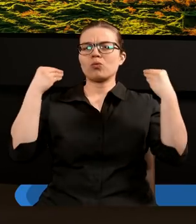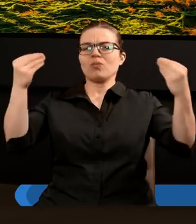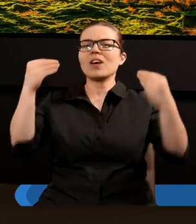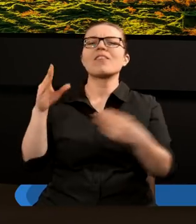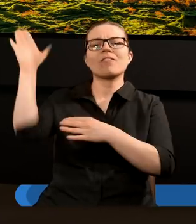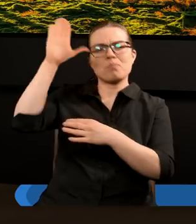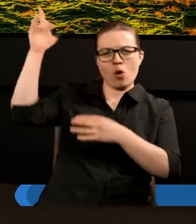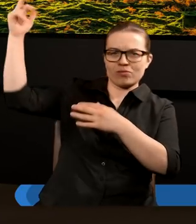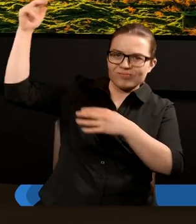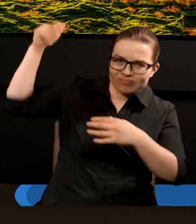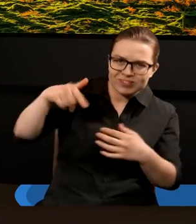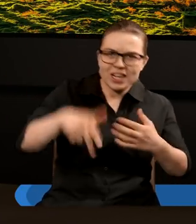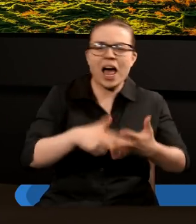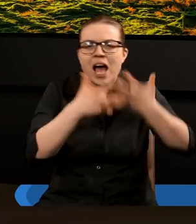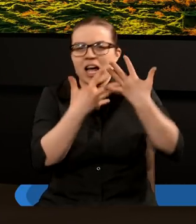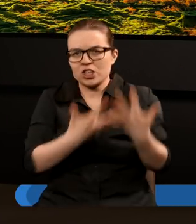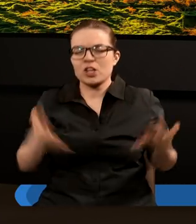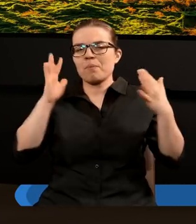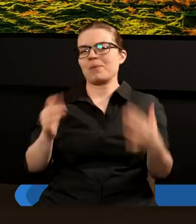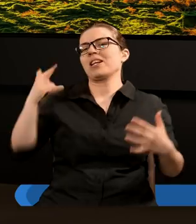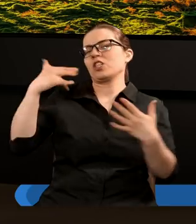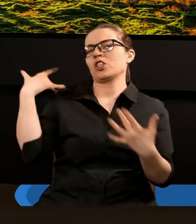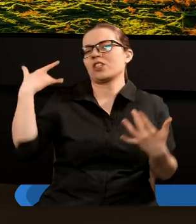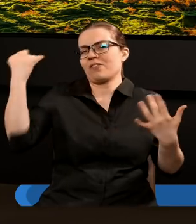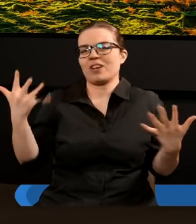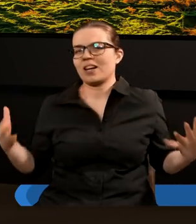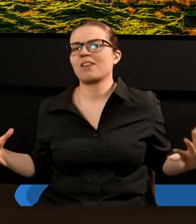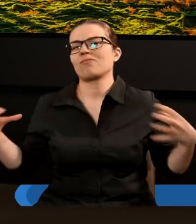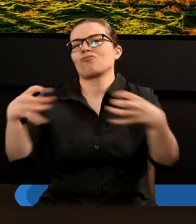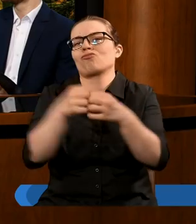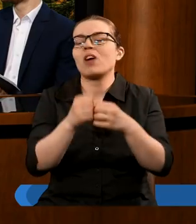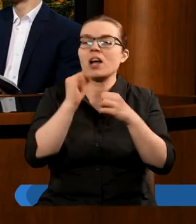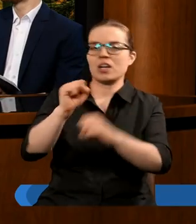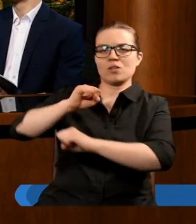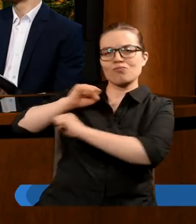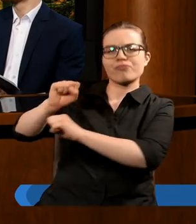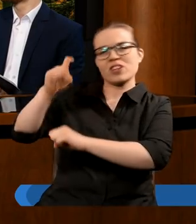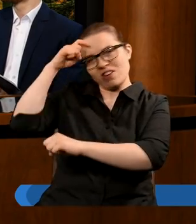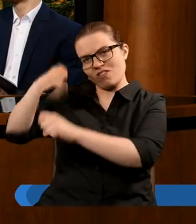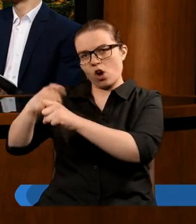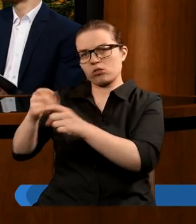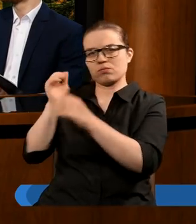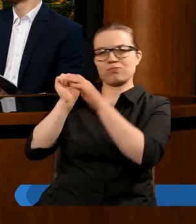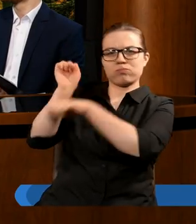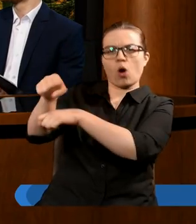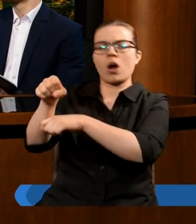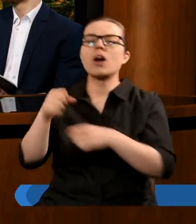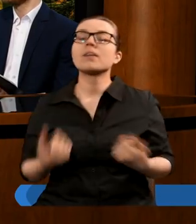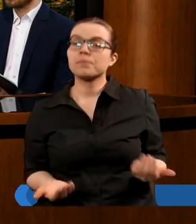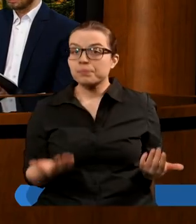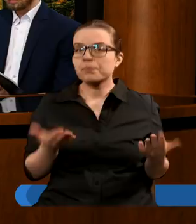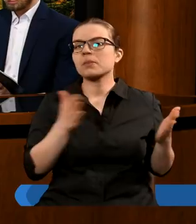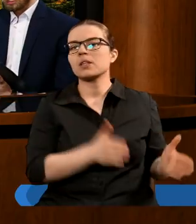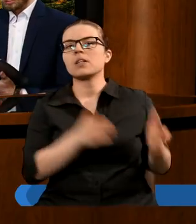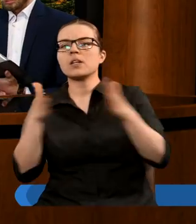chwale i rozprawi się z wszystkimi swoimi wrogami. No dobrze, zatem przejdźmy do